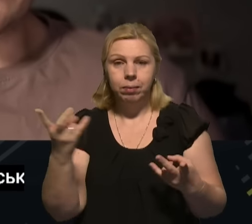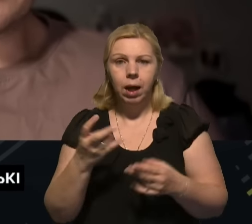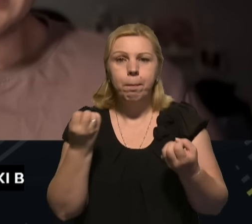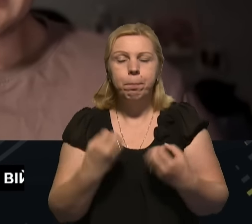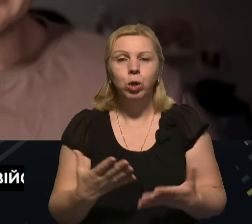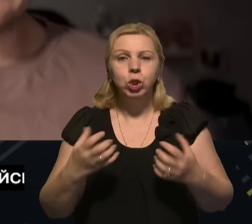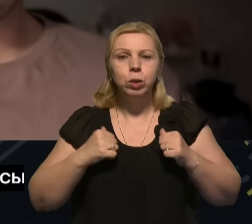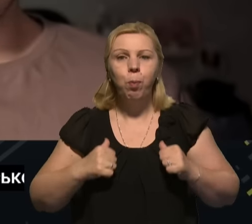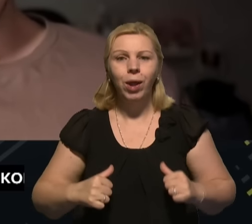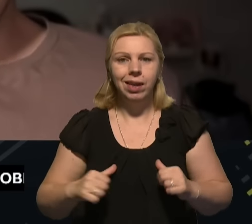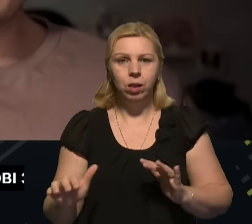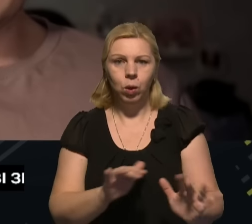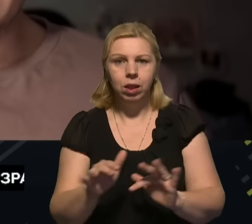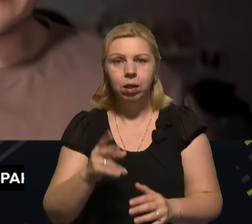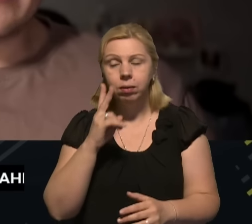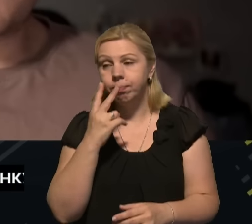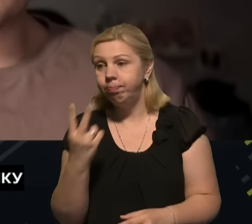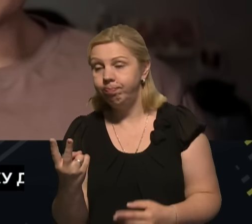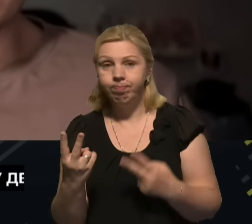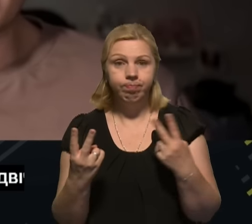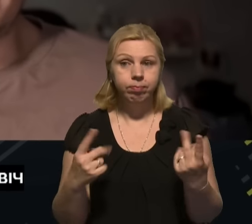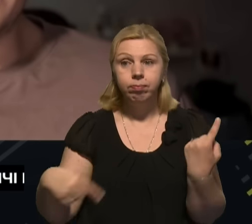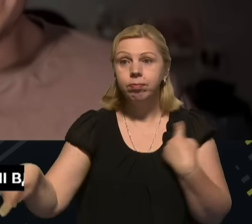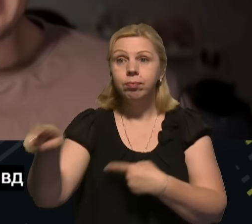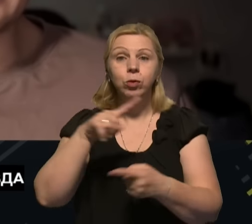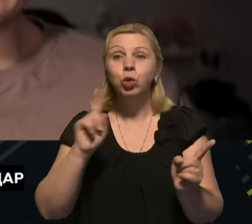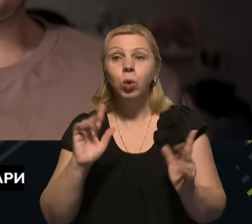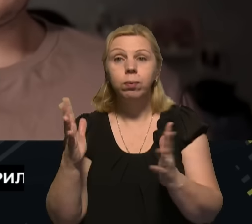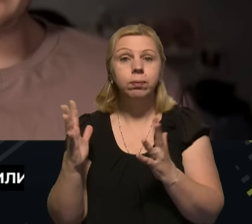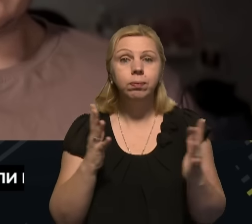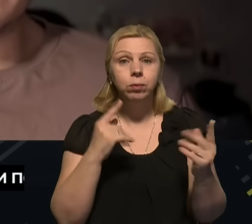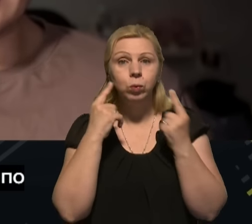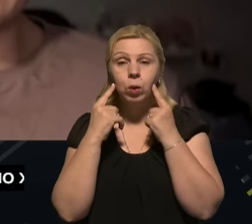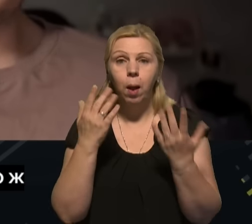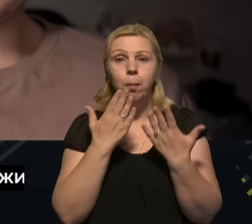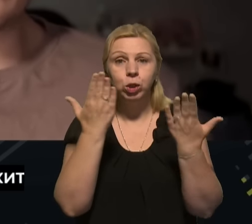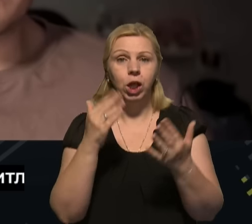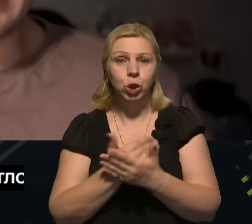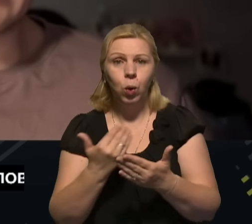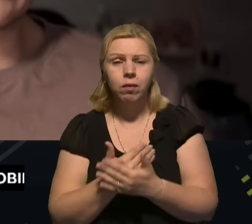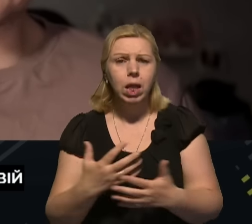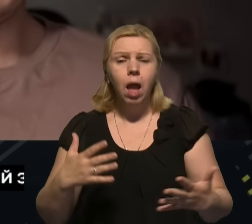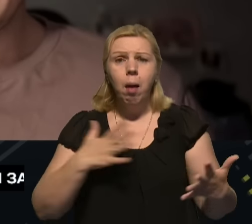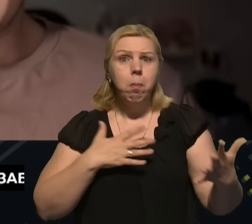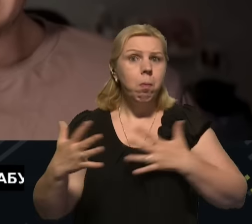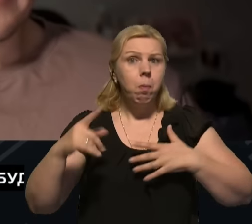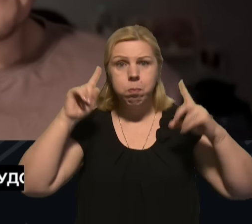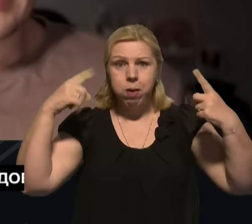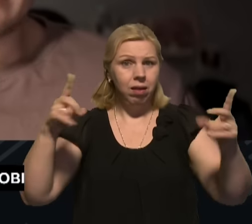спокійно діяти, оглянути навколо, що відбувається, почитати новини, не панікувати, не